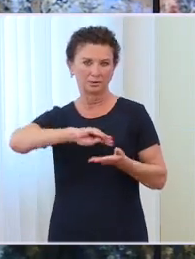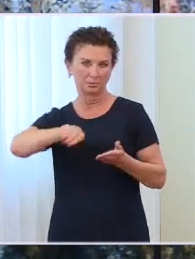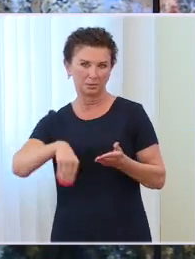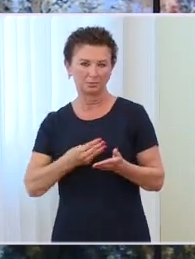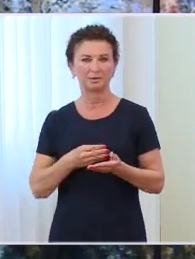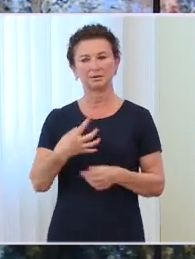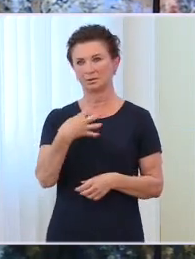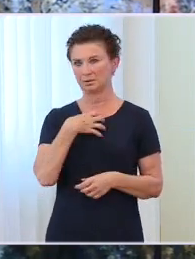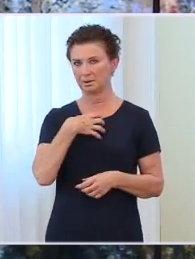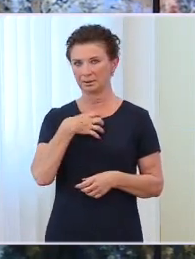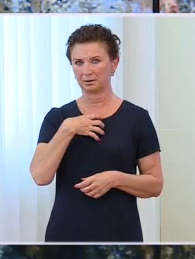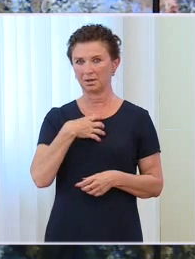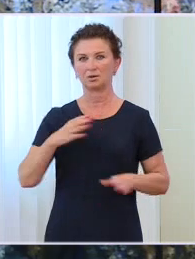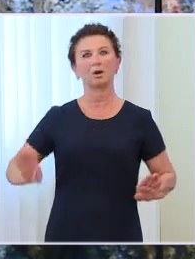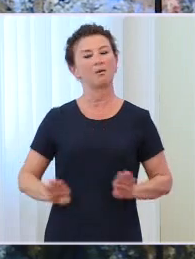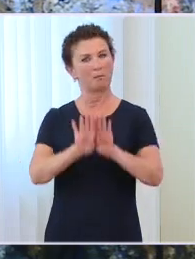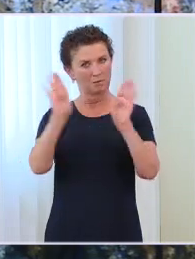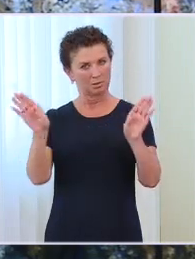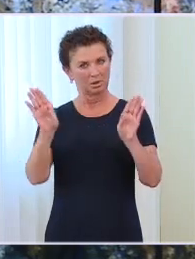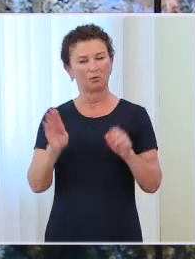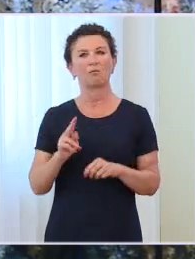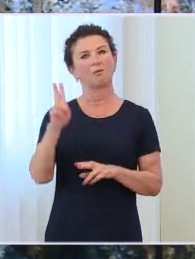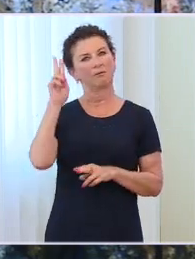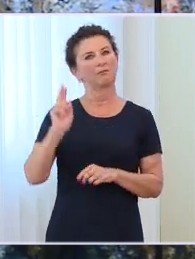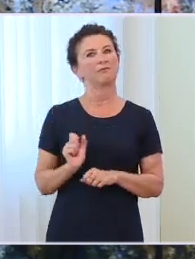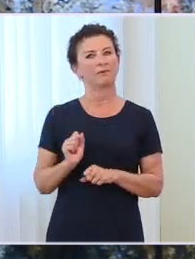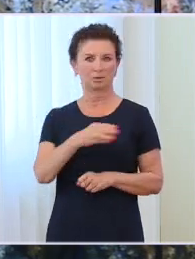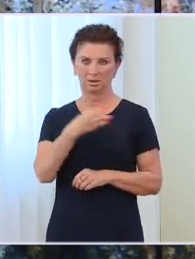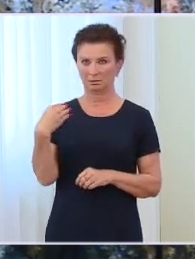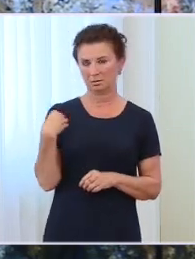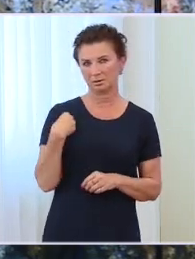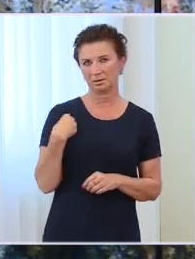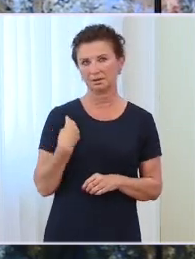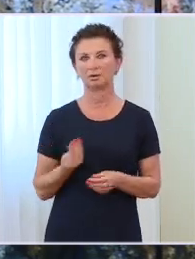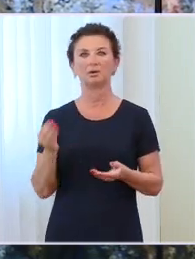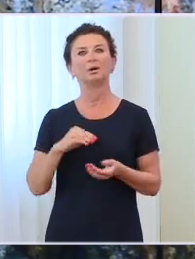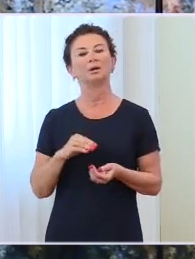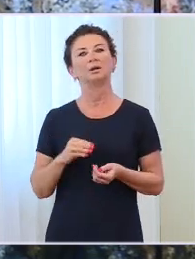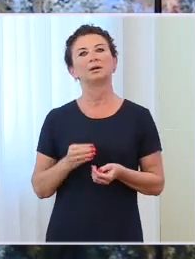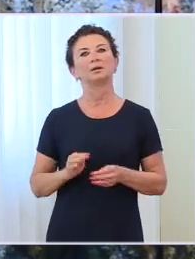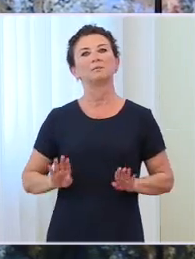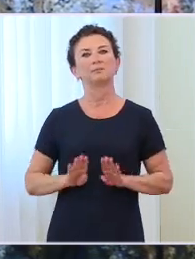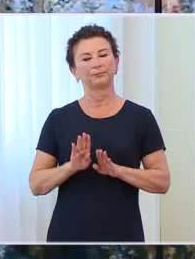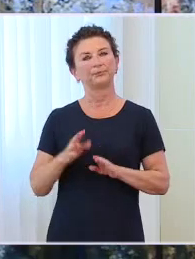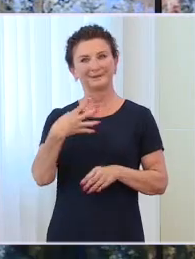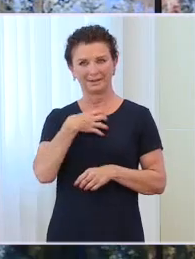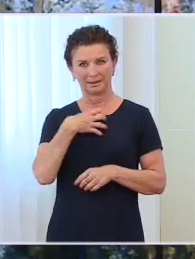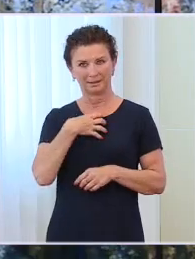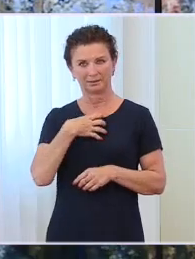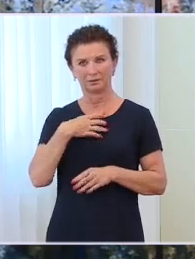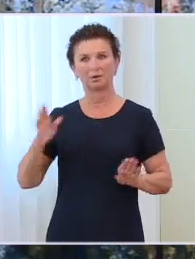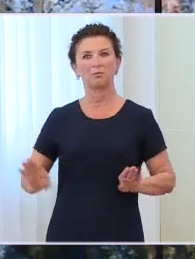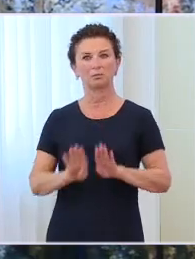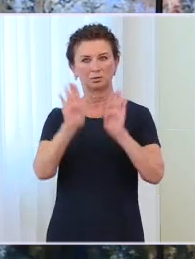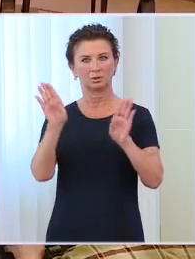jest Muzeum Wojska Polskiego pan prof. Zbigniew Bawer i również pan dyrektor Muzeum Historii Polskiej Robert Kostro.